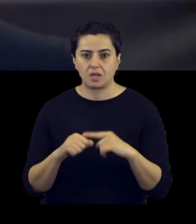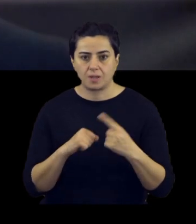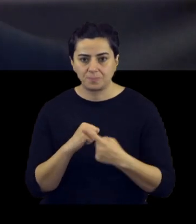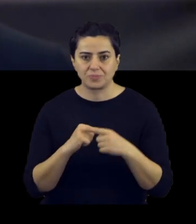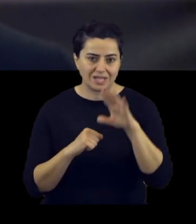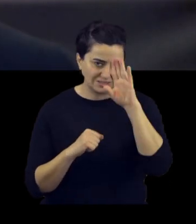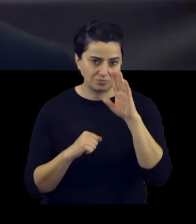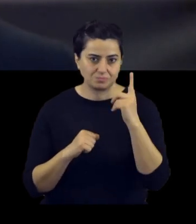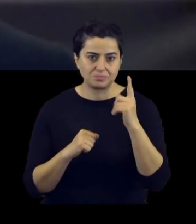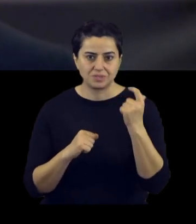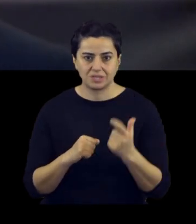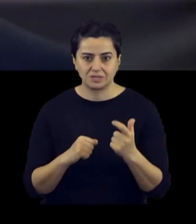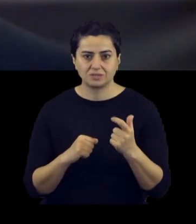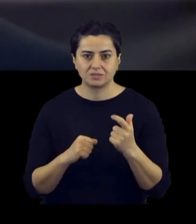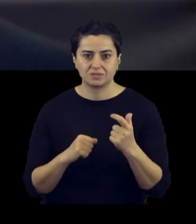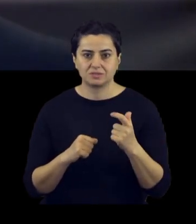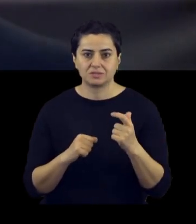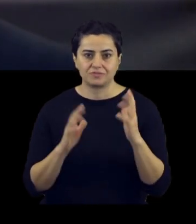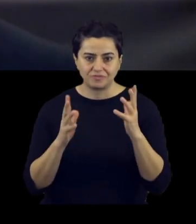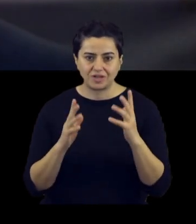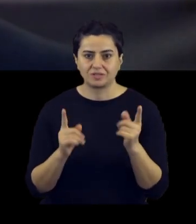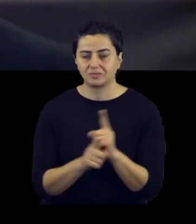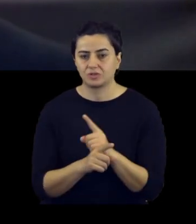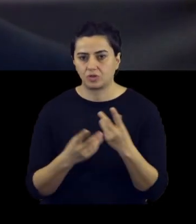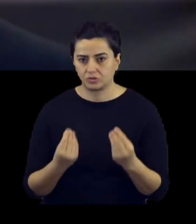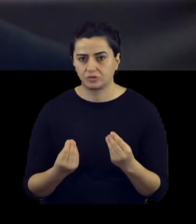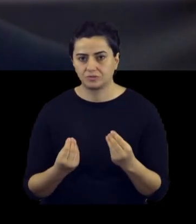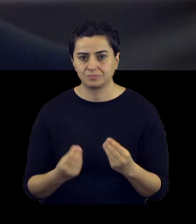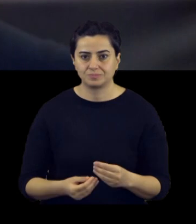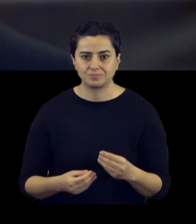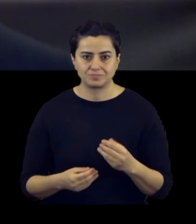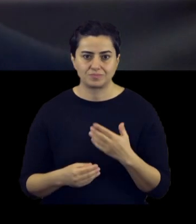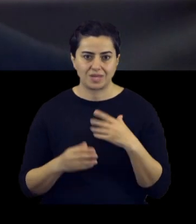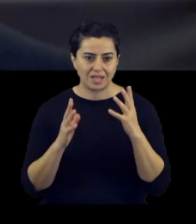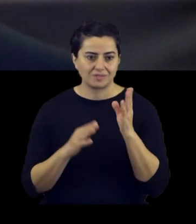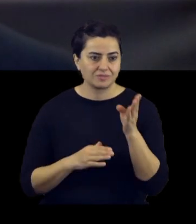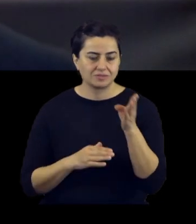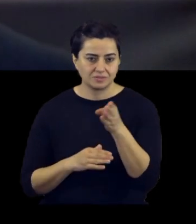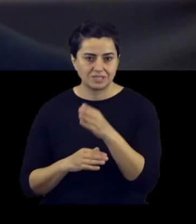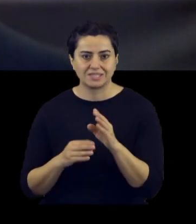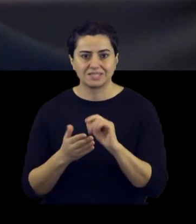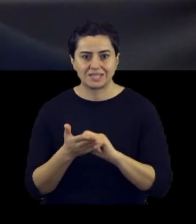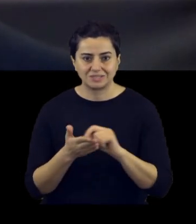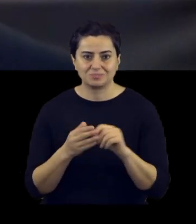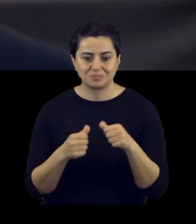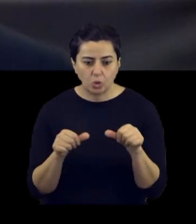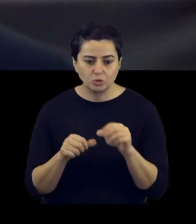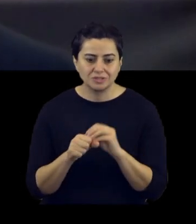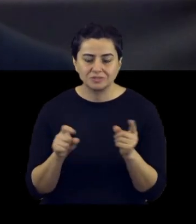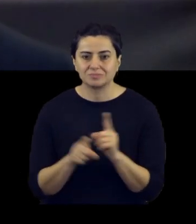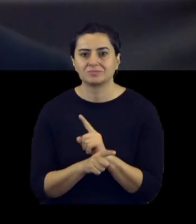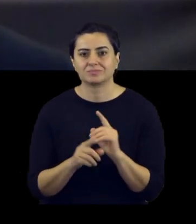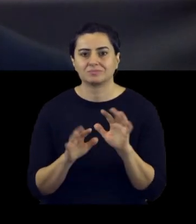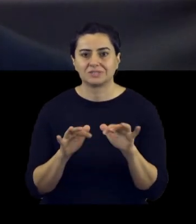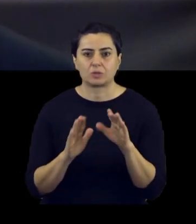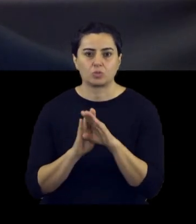her hafta İstanbul'un belirli bir kısmında etkinlikler düzenleniyordu. Bu etkinliklere katılarak yazılım hakkında kendimi geliştirmeye